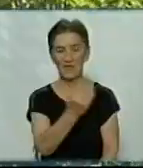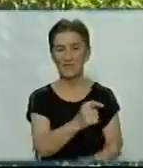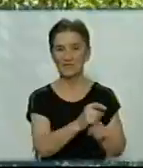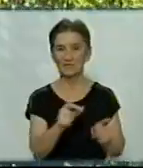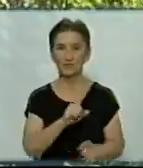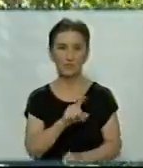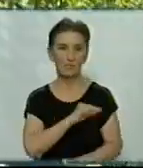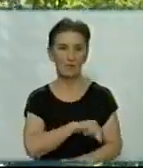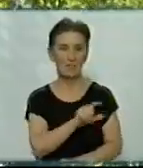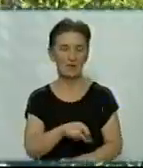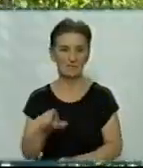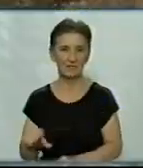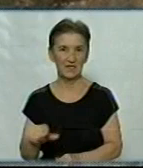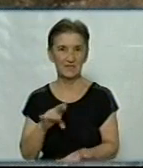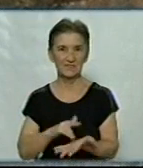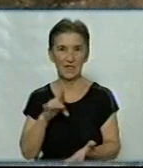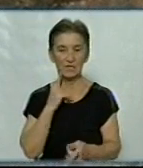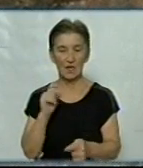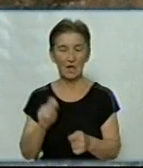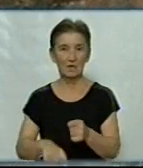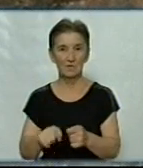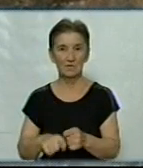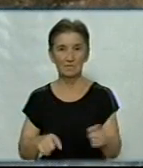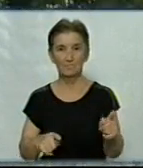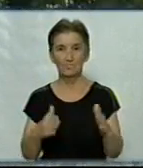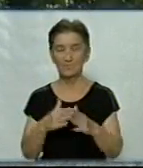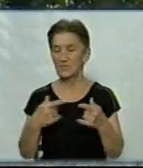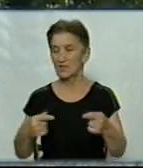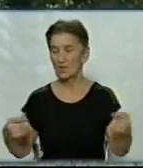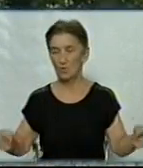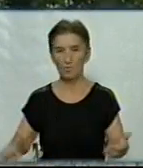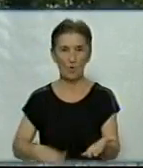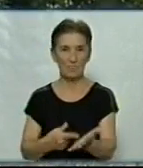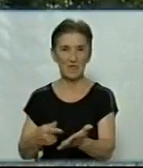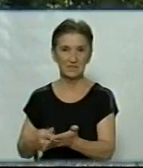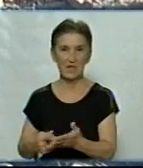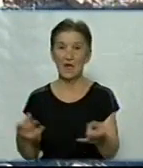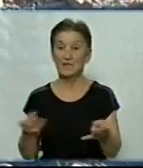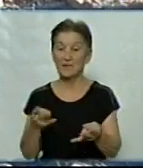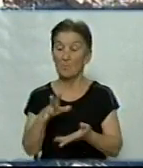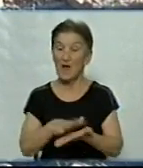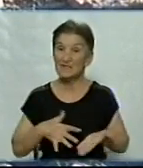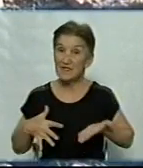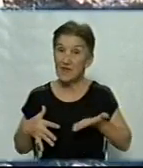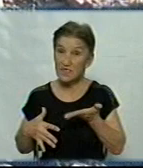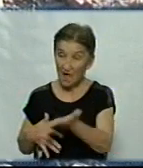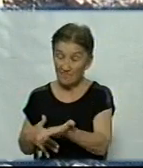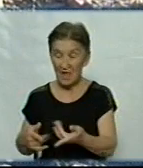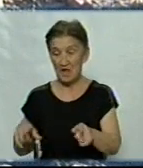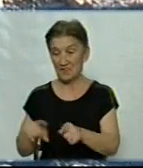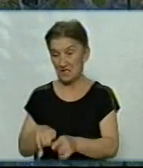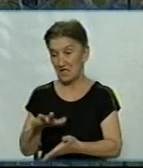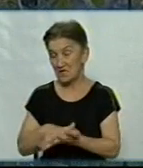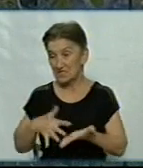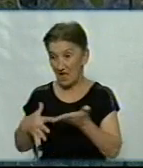працівники лабораторного центру перевірили рівень радіації в будь-якому місті області, потрібна заява людини. Каже, досі таких звернень не